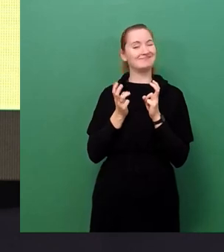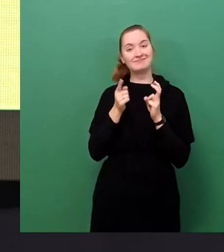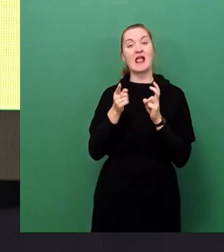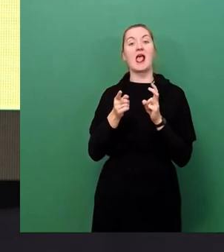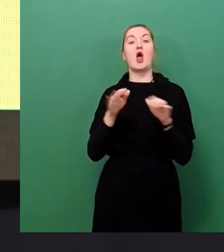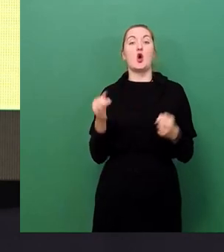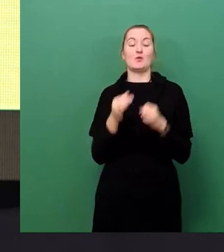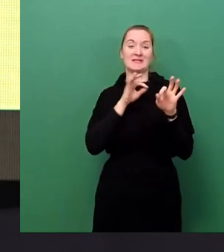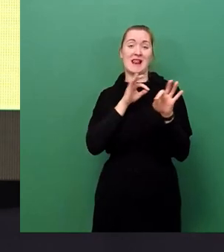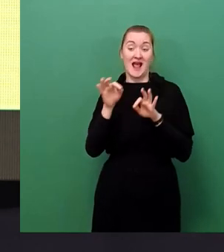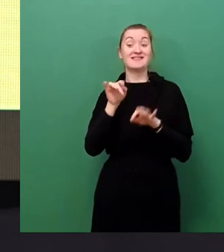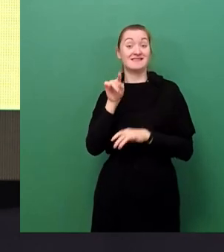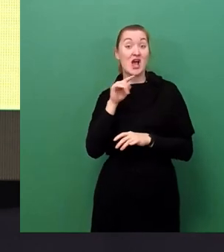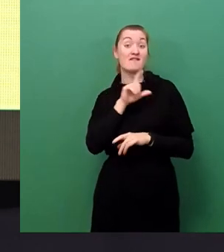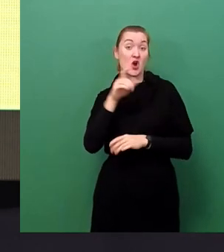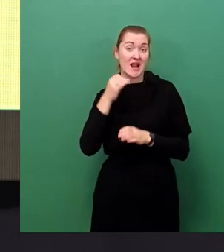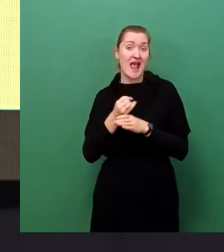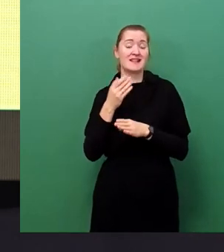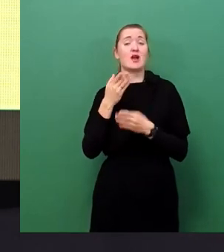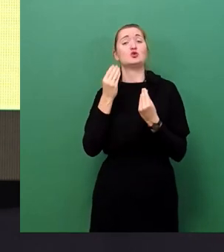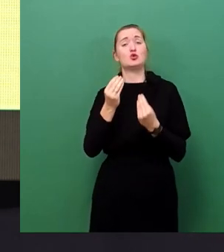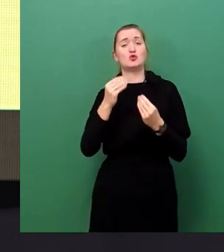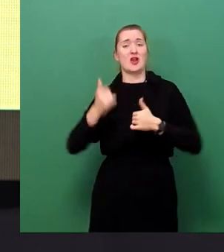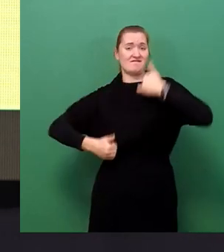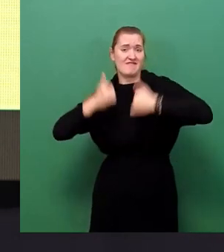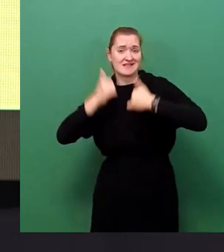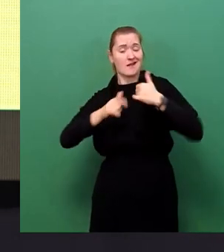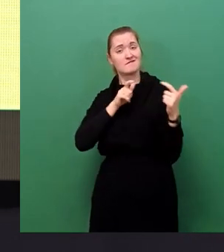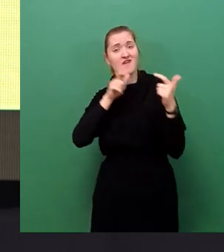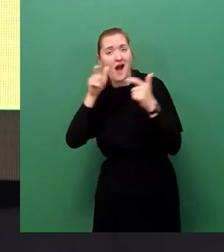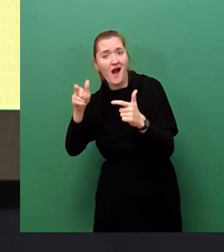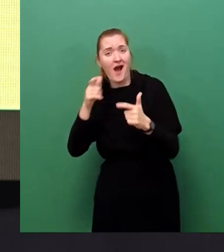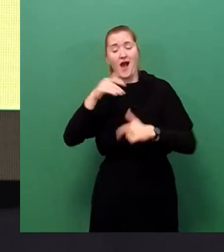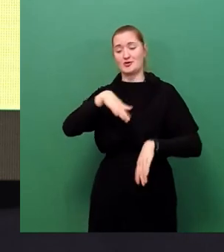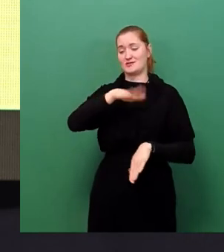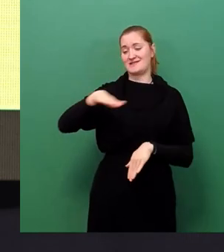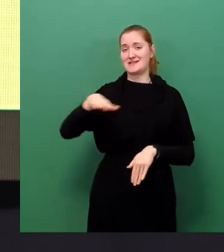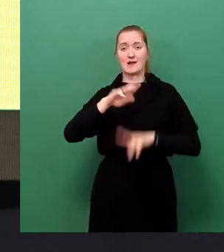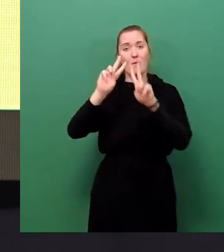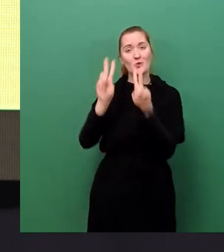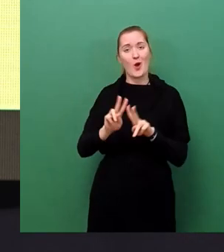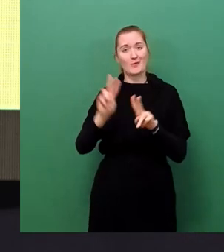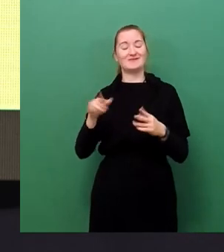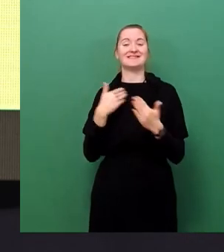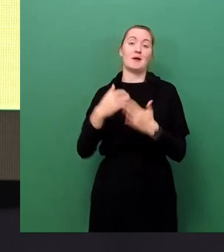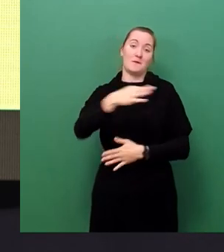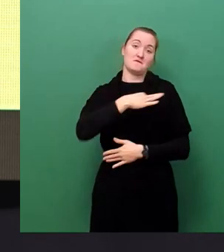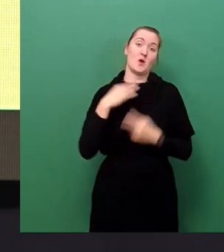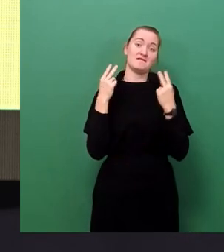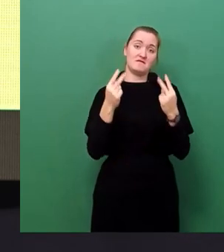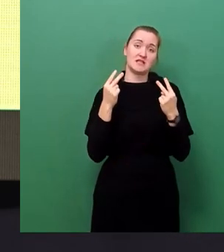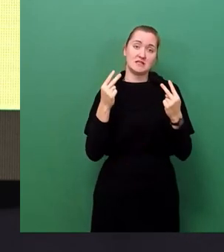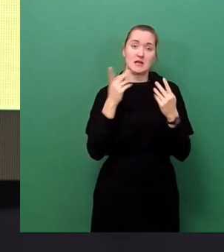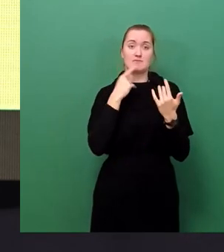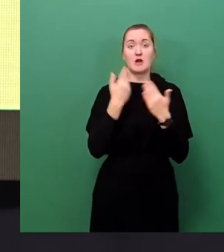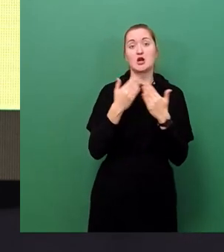Übungsleiter zu Wettkämpfen und betreuen dort die Kinder. Deshalb ist es uns auch wichtig, dass zum Beispiel die Gala des